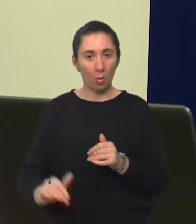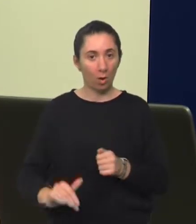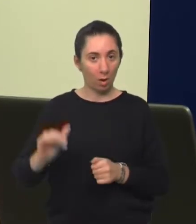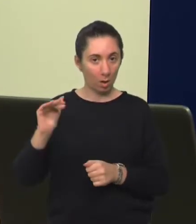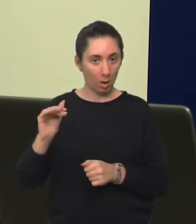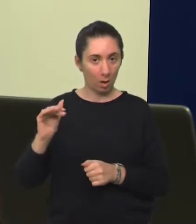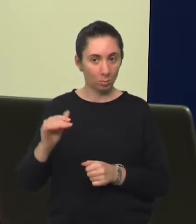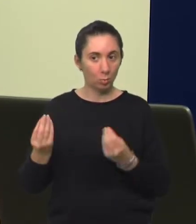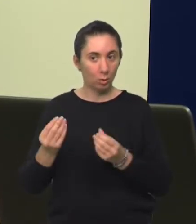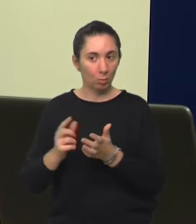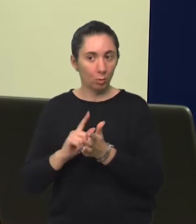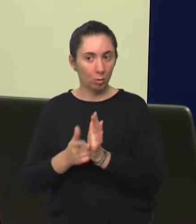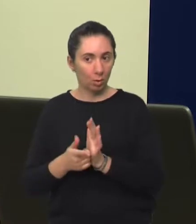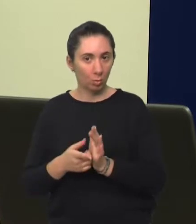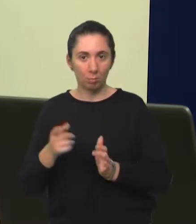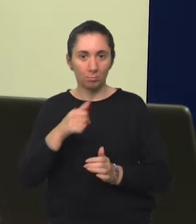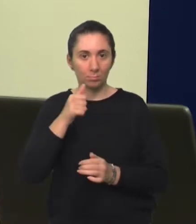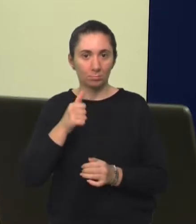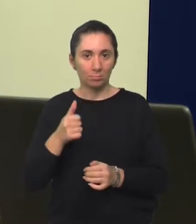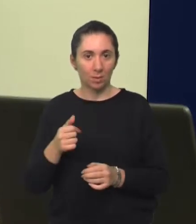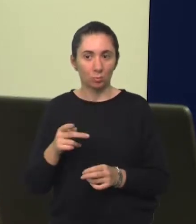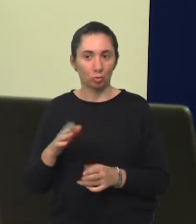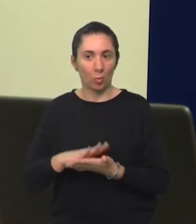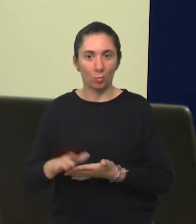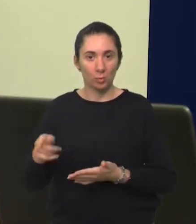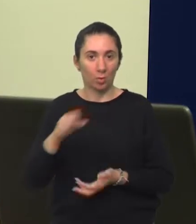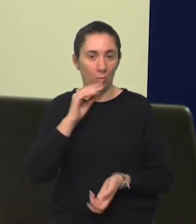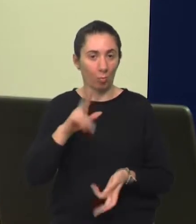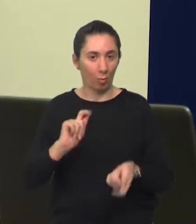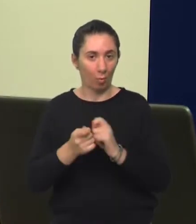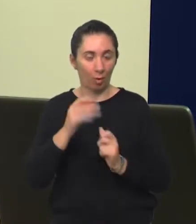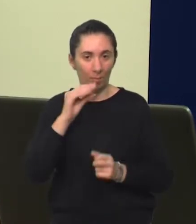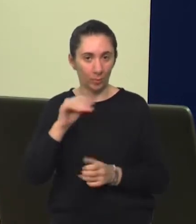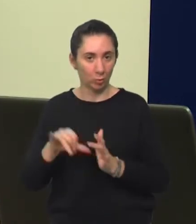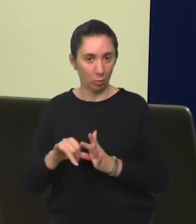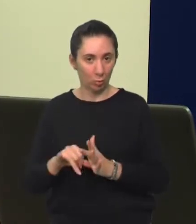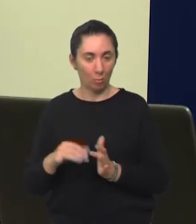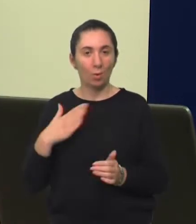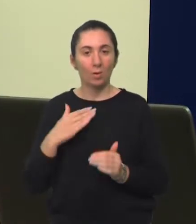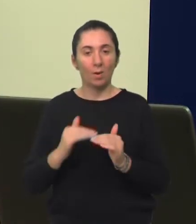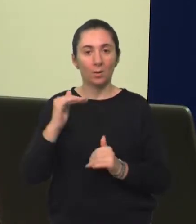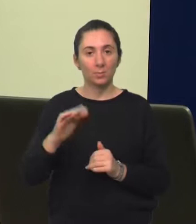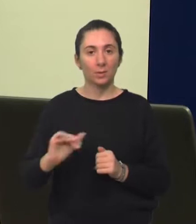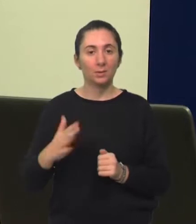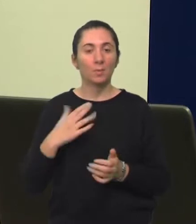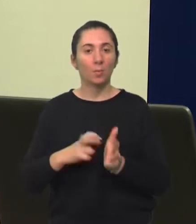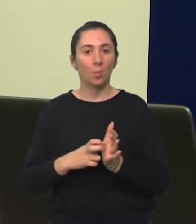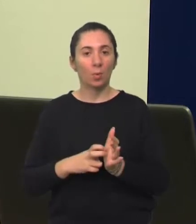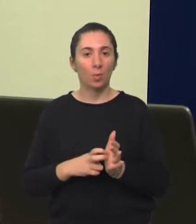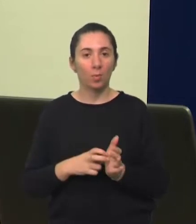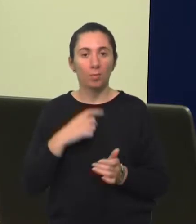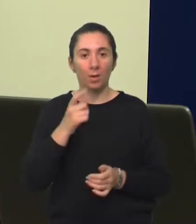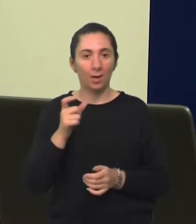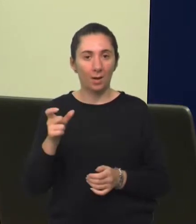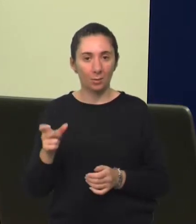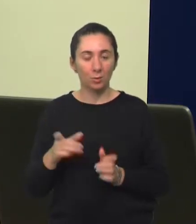rastu, u nekom trenutku ga zapravo više ne možemo tolerirati. Onda imamo razinu da djeca imaju problema sa značajanjem